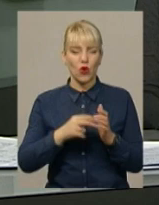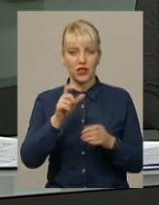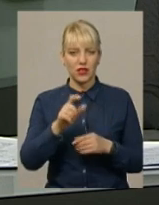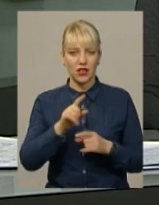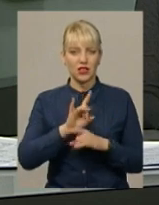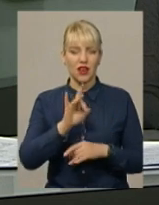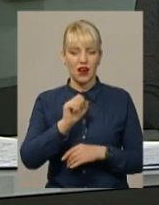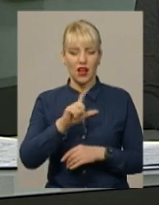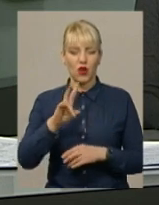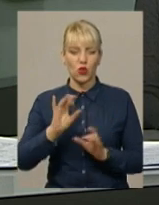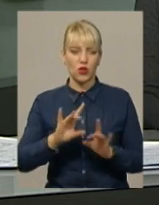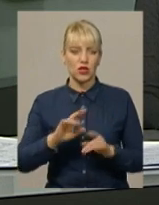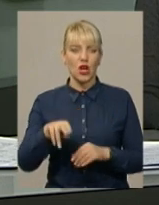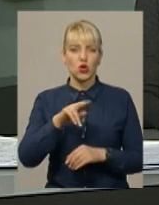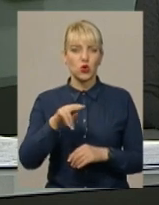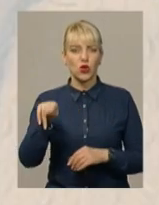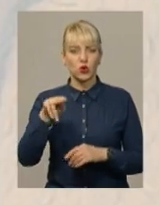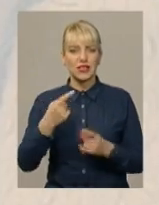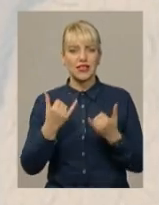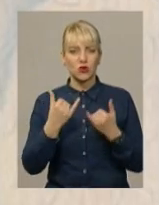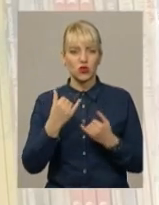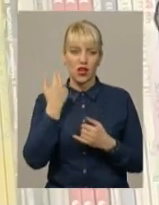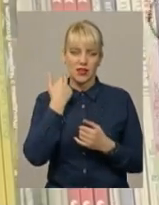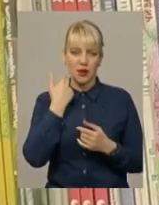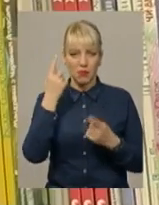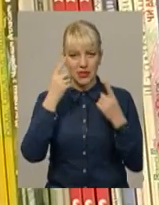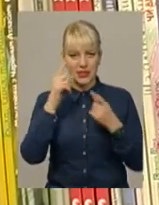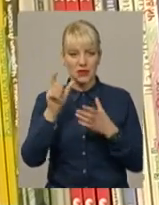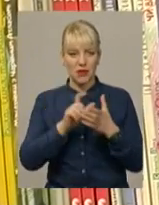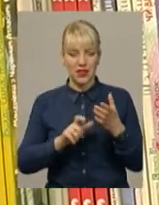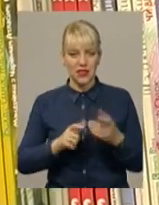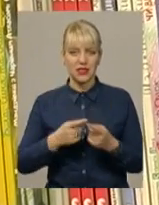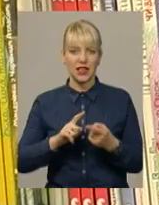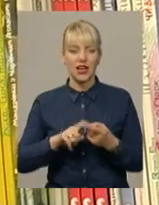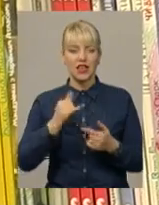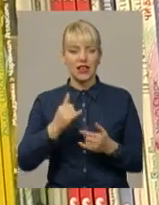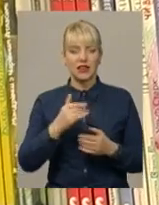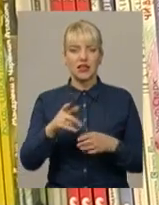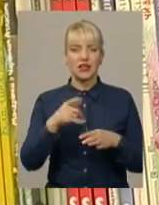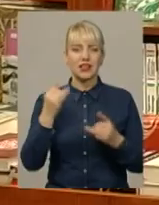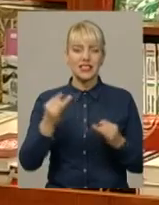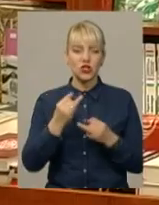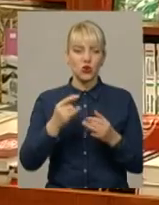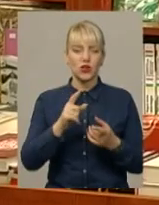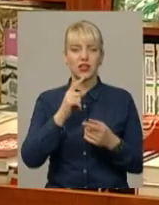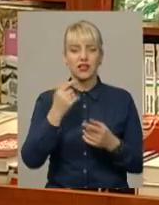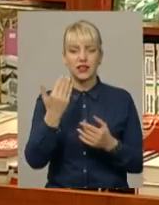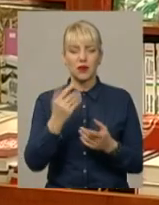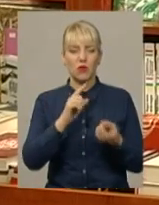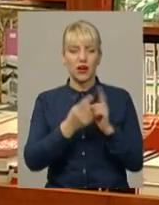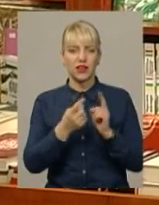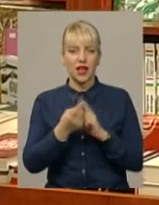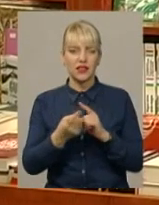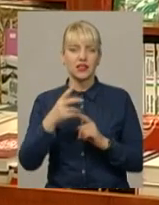Джулія Дональдсон – сучасна британська письменниця, що створила цілу серію римованих історій. Нині її поетичні казки перекладені на більше